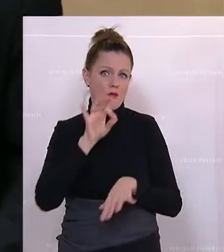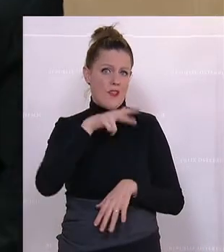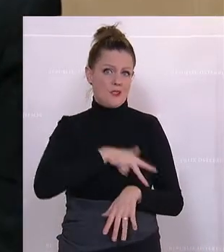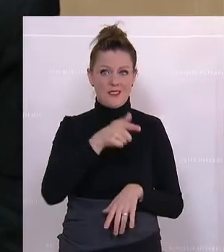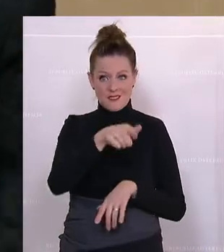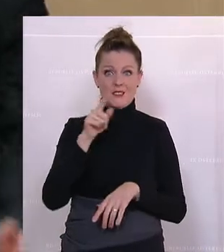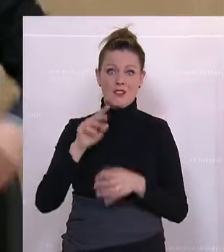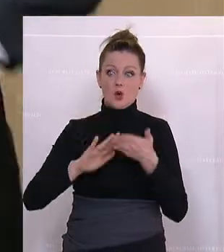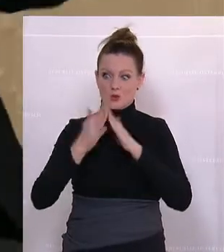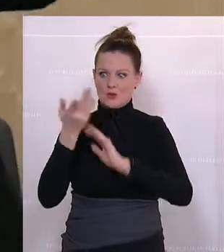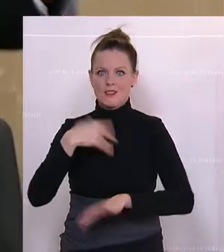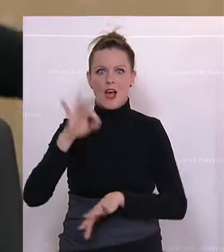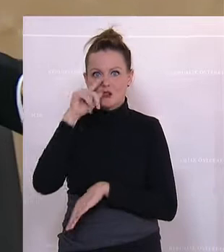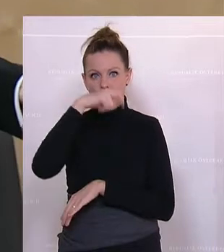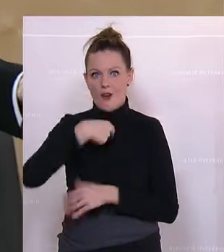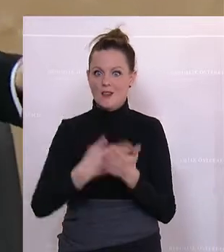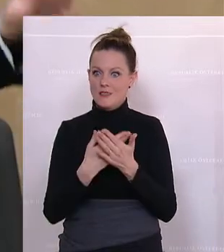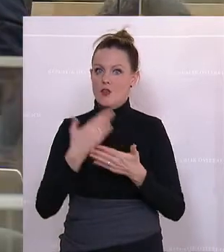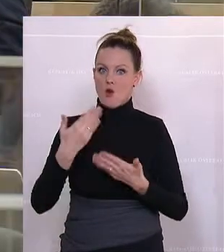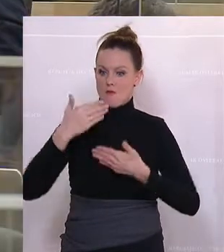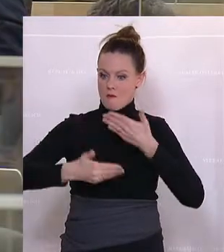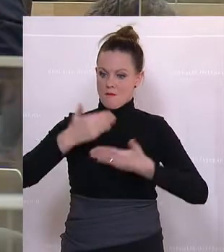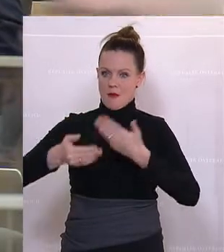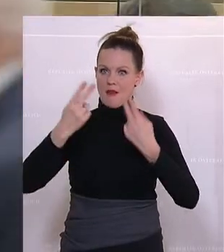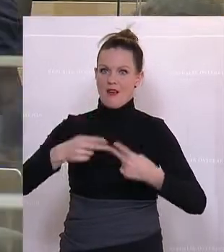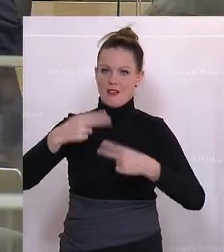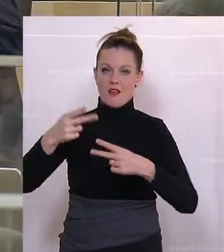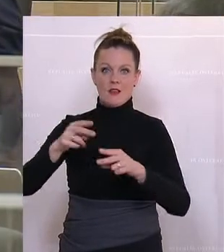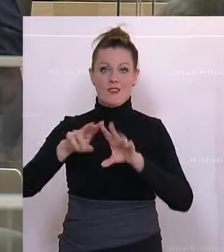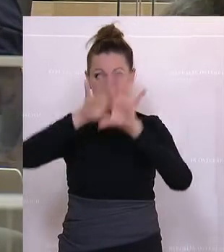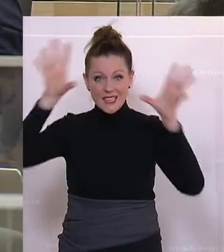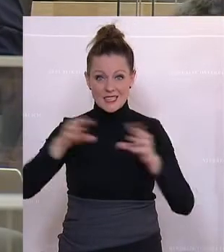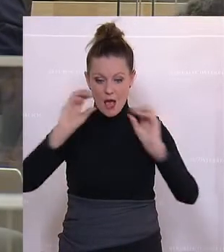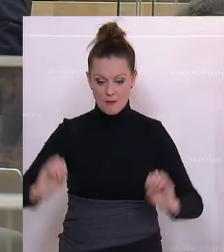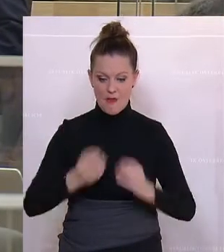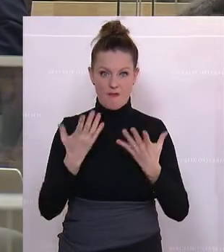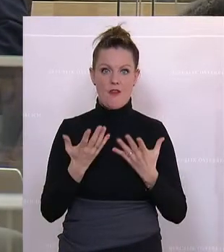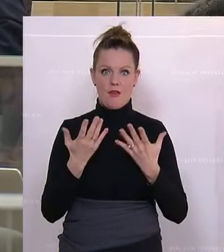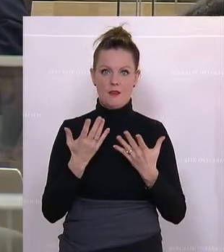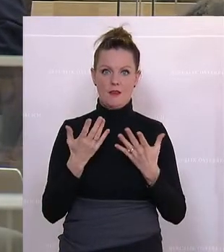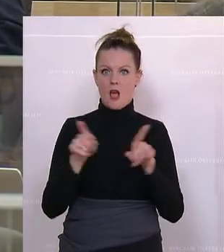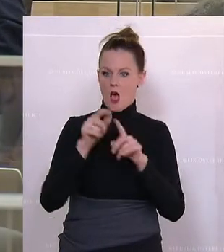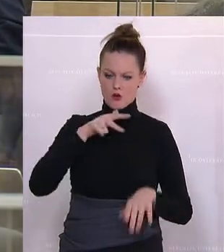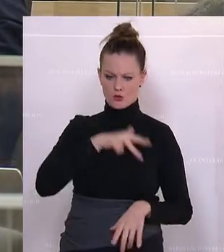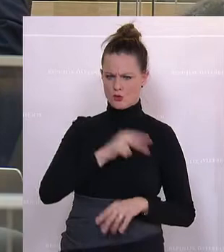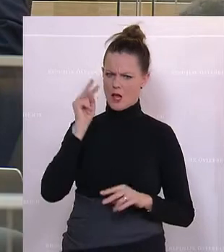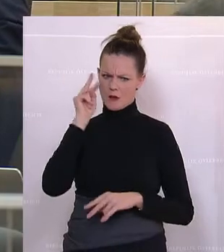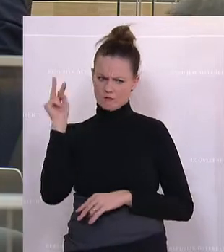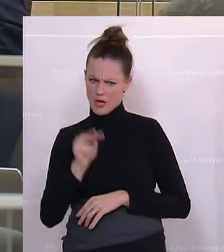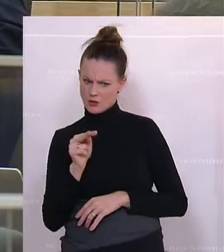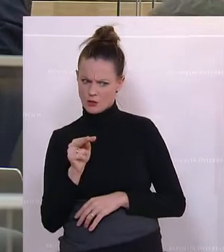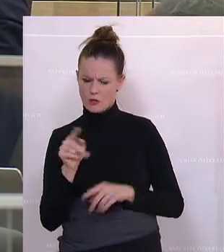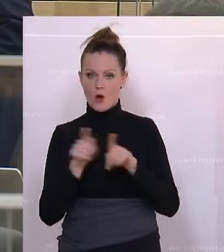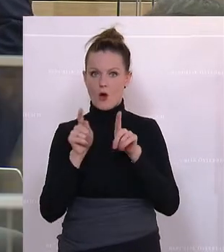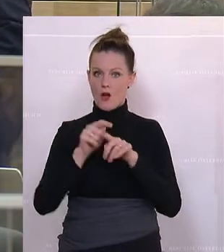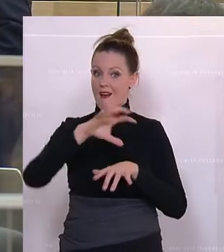so wird das, so wird das fortgesetzt. Und wenn Sie jetzt die Gesamteffekte, die Gesamteffekte auch die sozialen anschauen, und auch